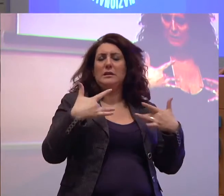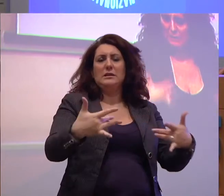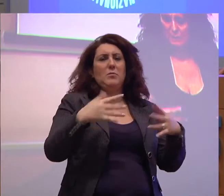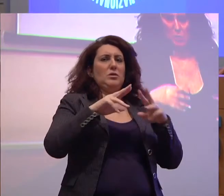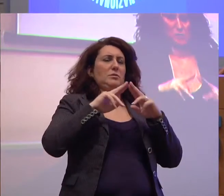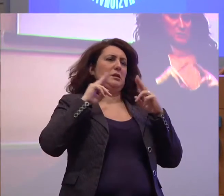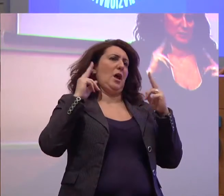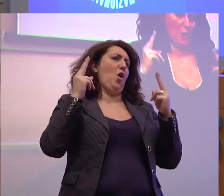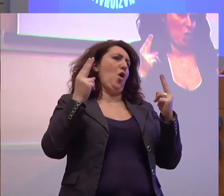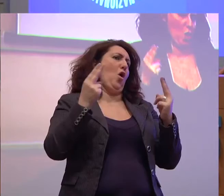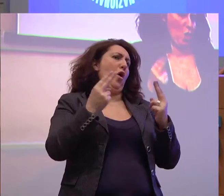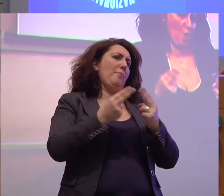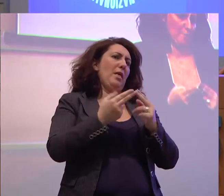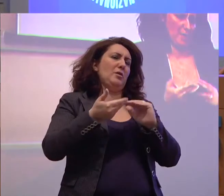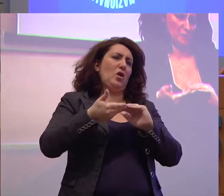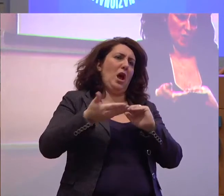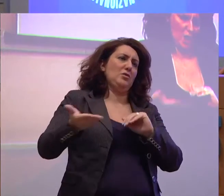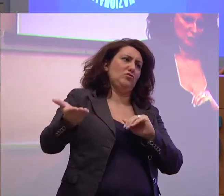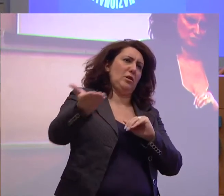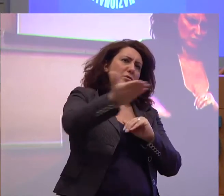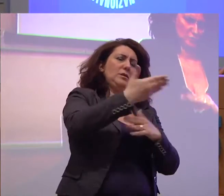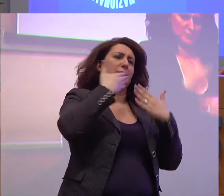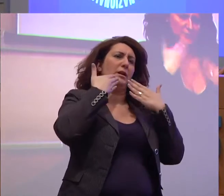delle nostre associazioni grazie